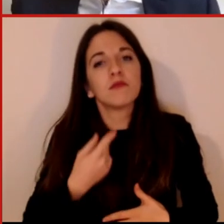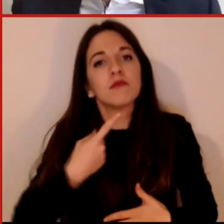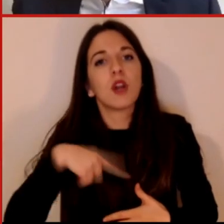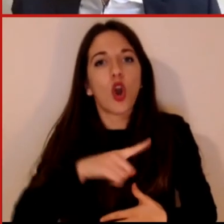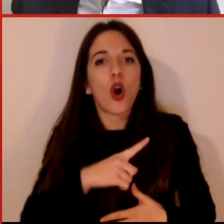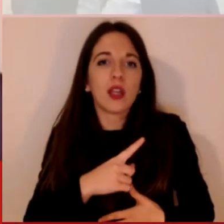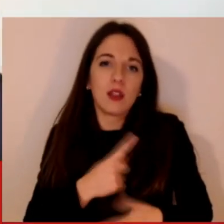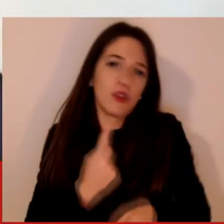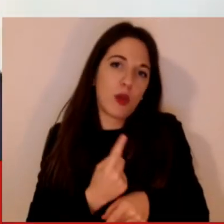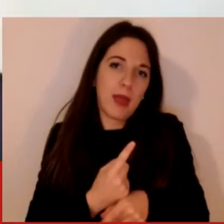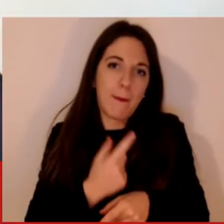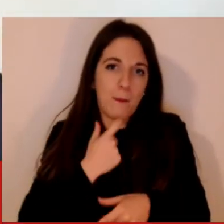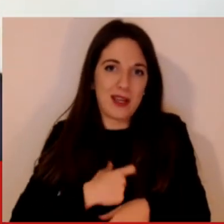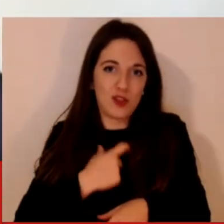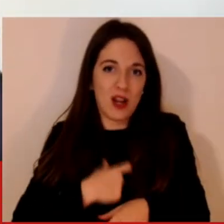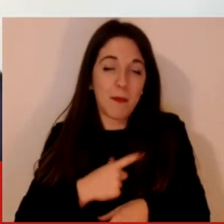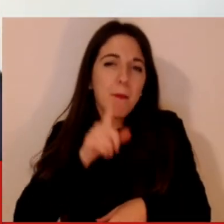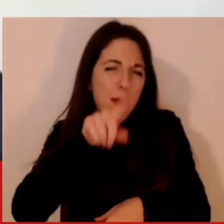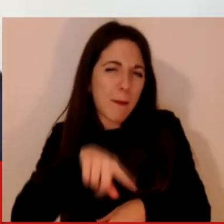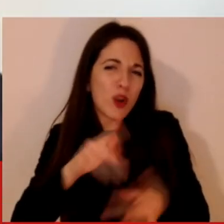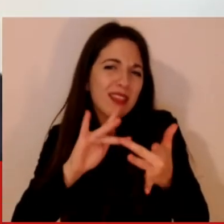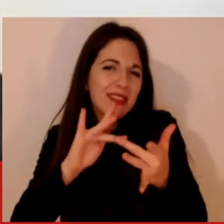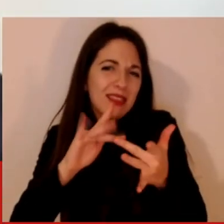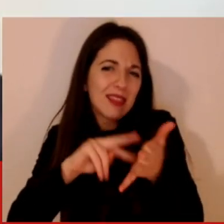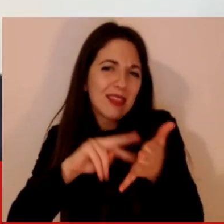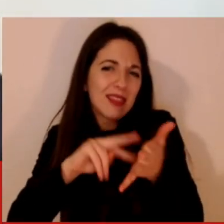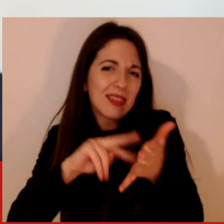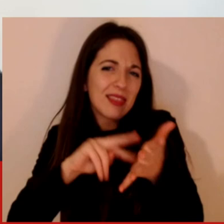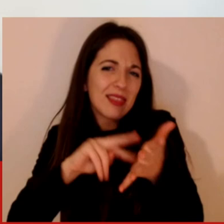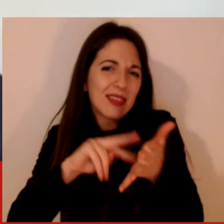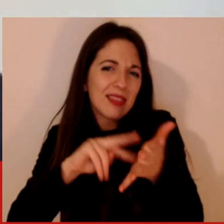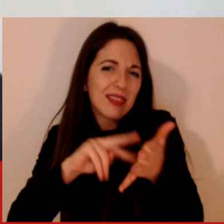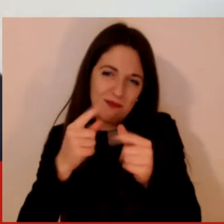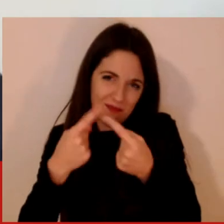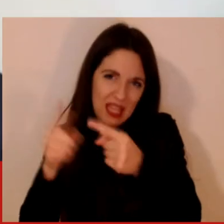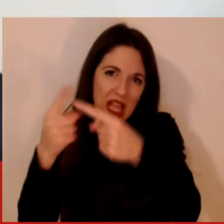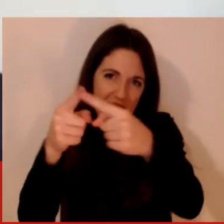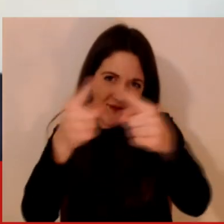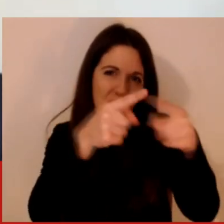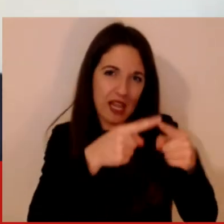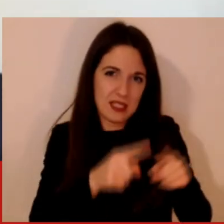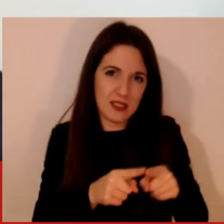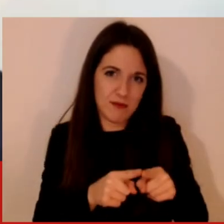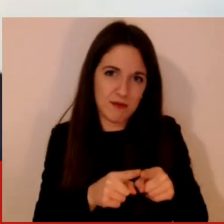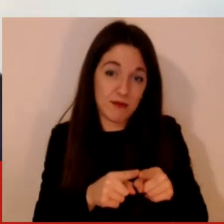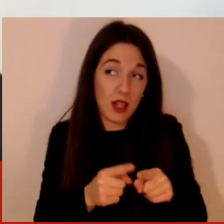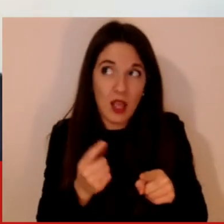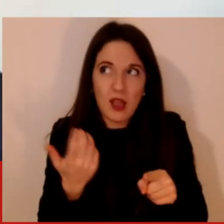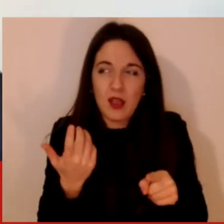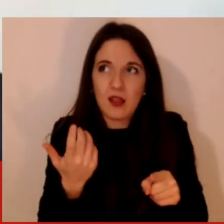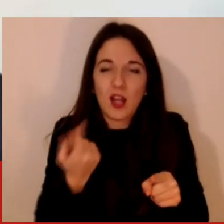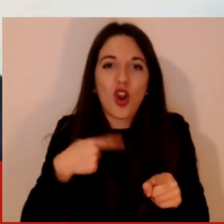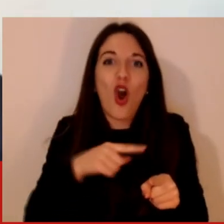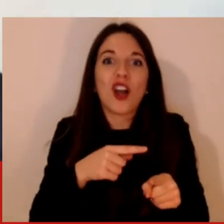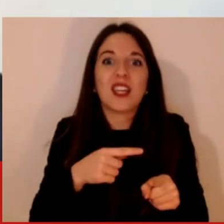diversi quando interagiamo e con qualche modo quanto diverso di noi facciamo vedere sui